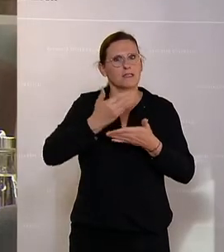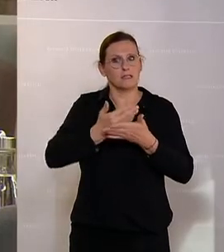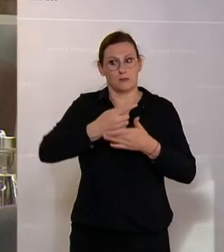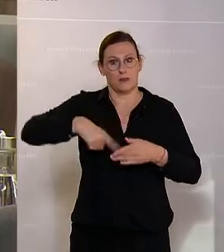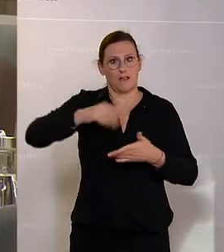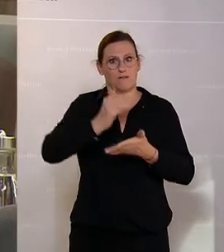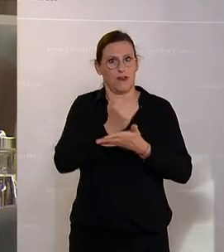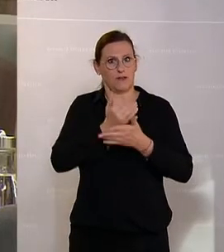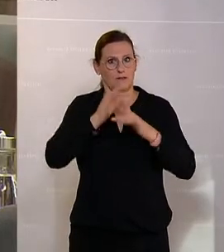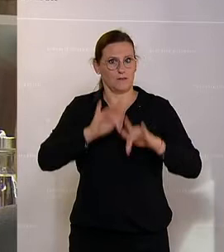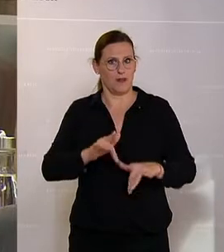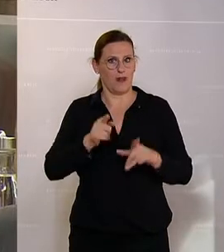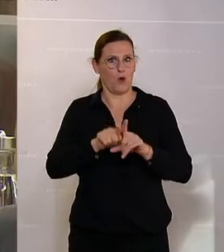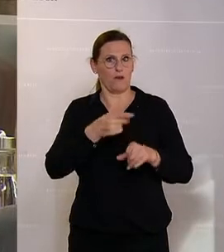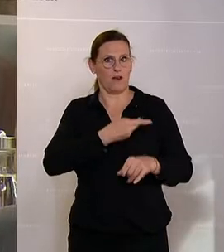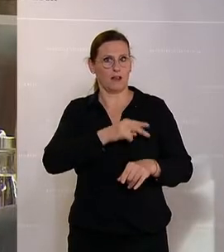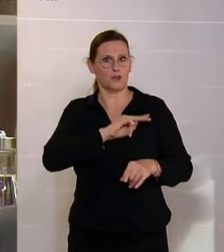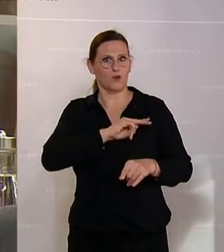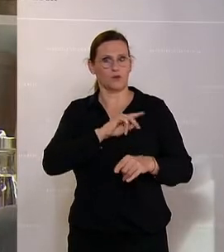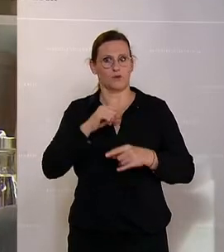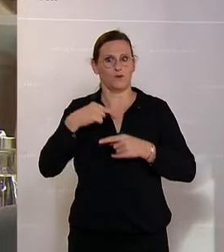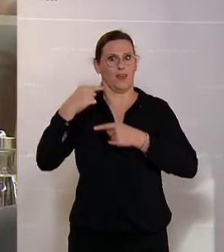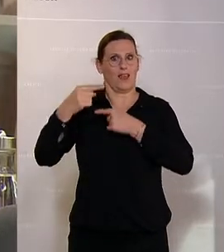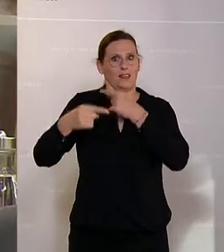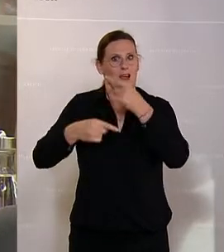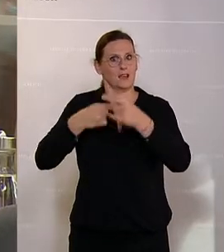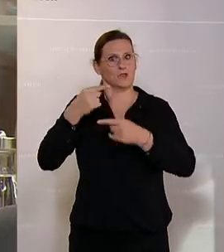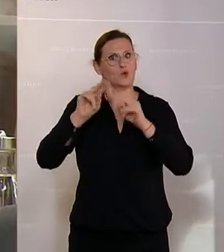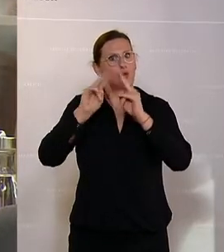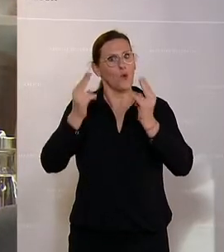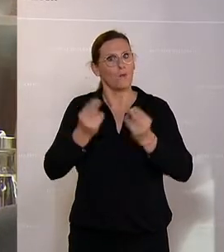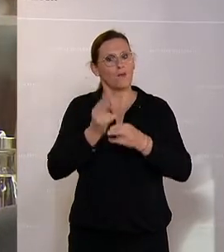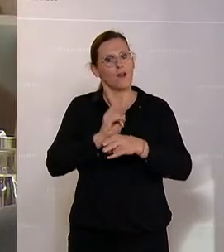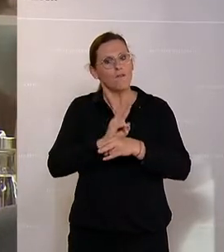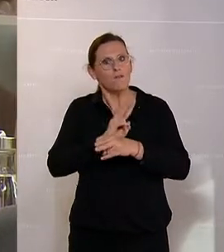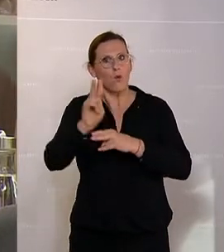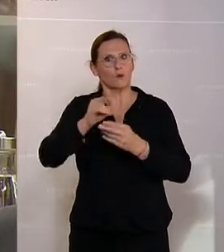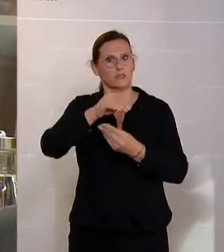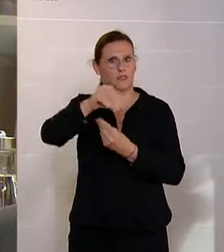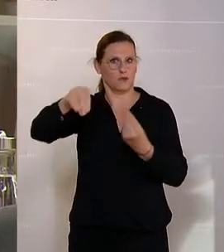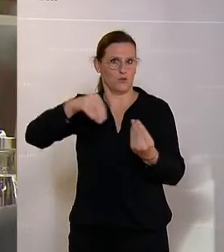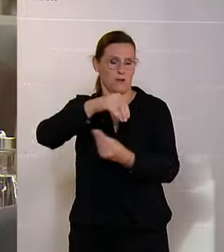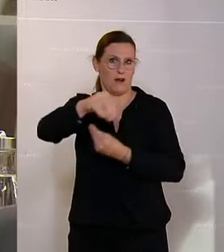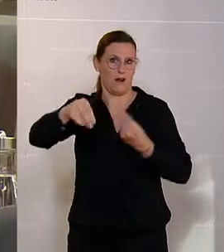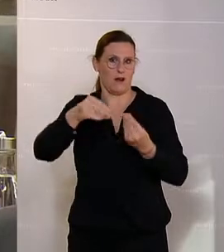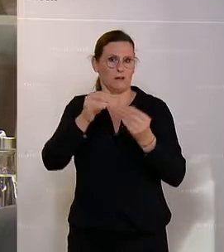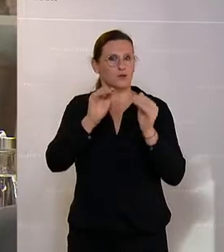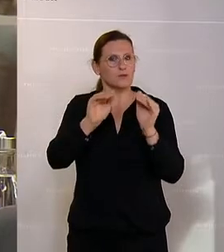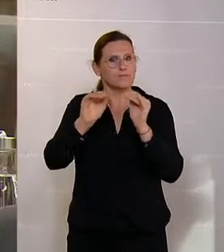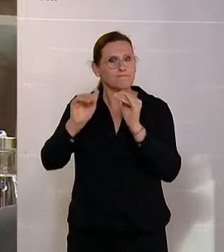nämlich die Verantwortung unserer Generation, auf diese Umwelt Acht zu geben. Wir müssen sie